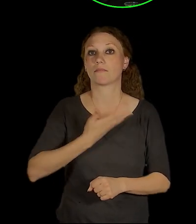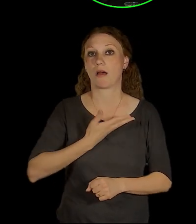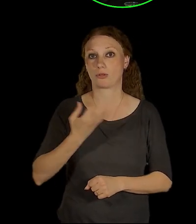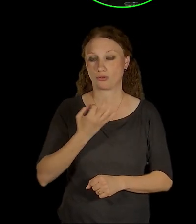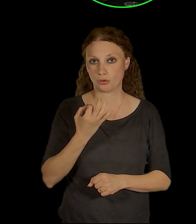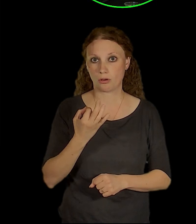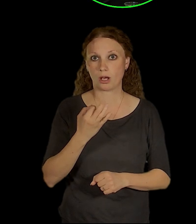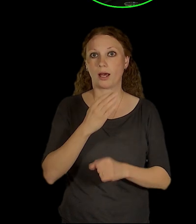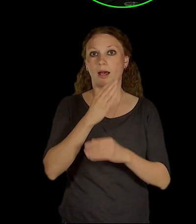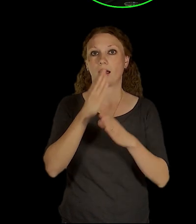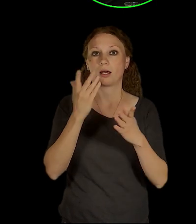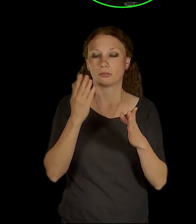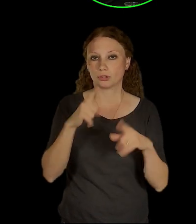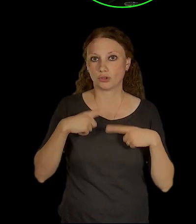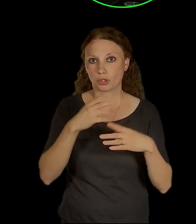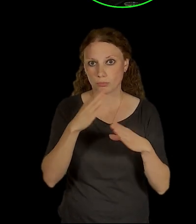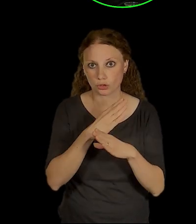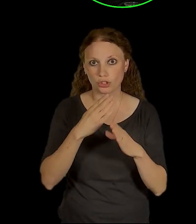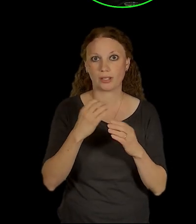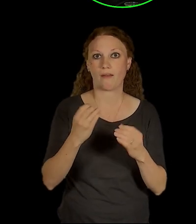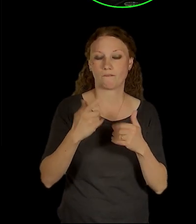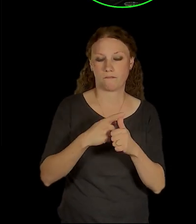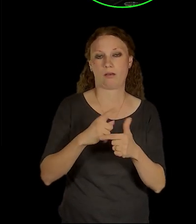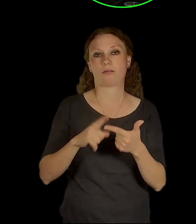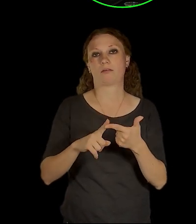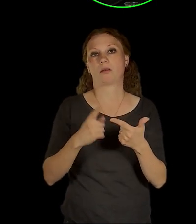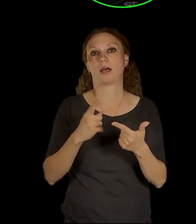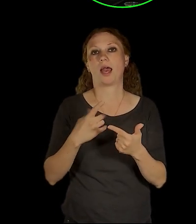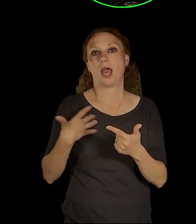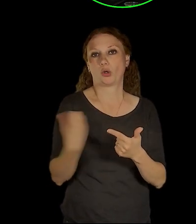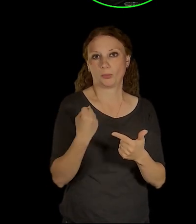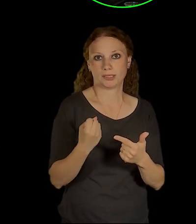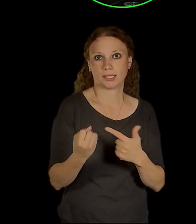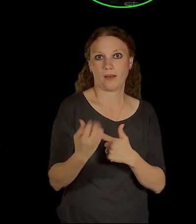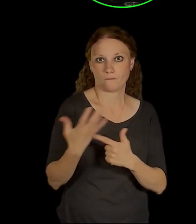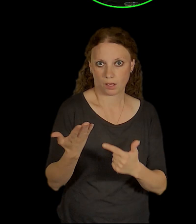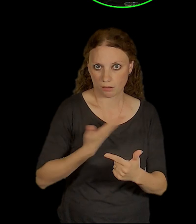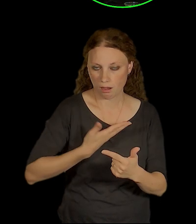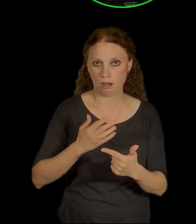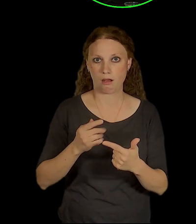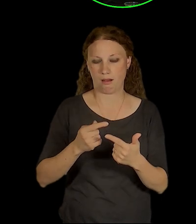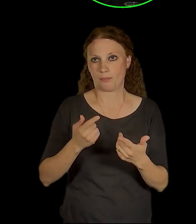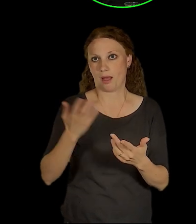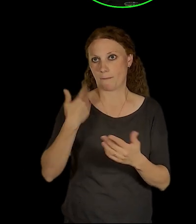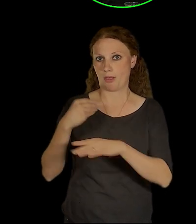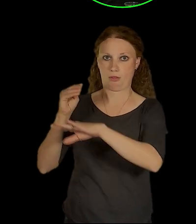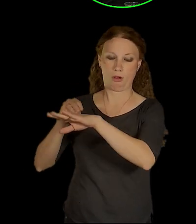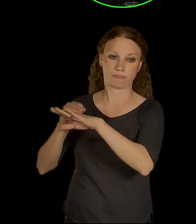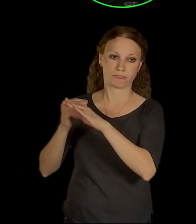environmentálním, ekonomickým atd. Takže tady jsme jenom prokazovali pro EU vlastně, jak jsme úsporní právě v